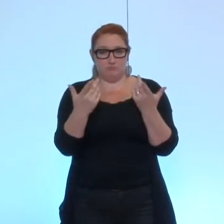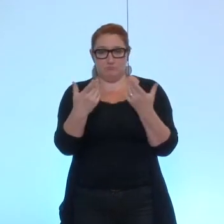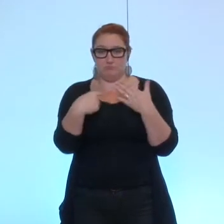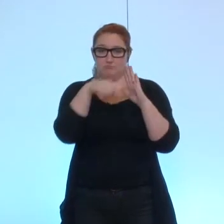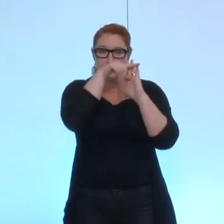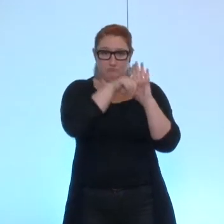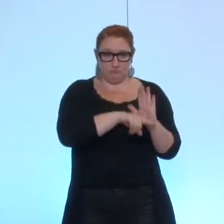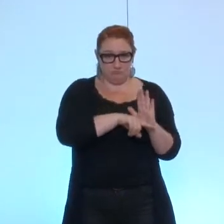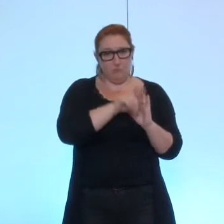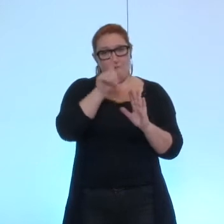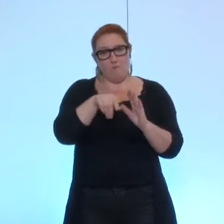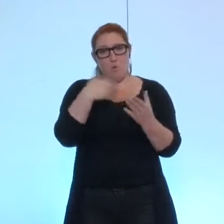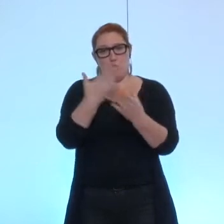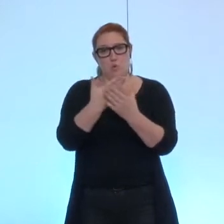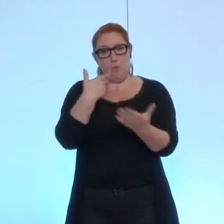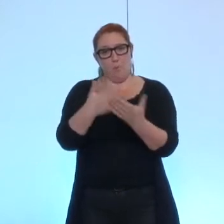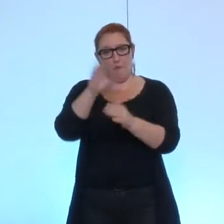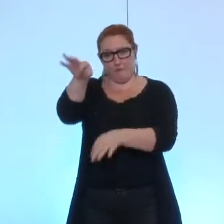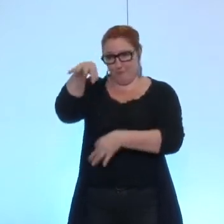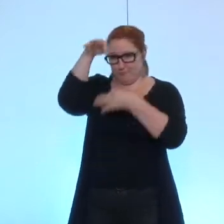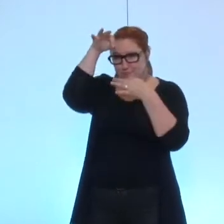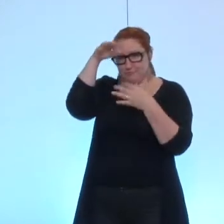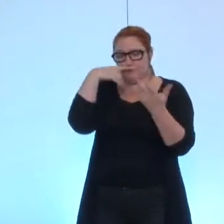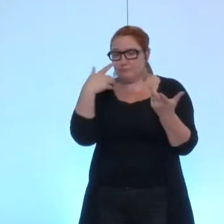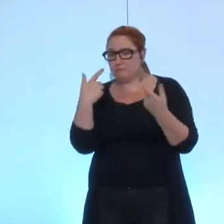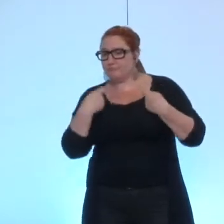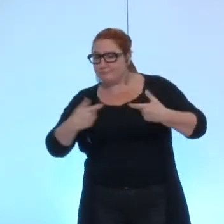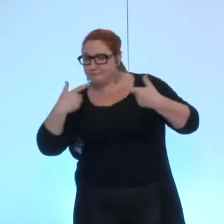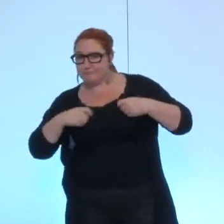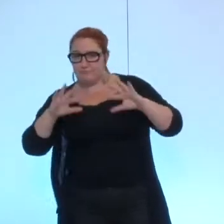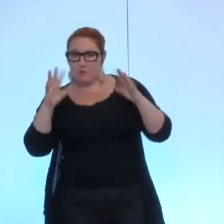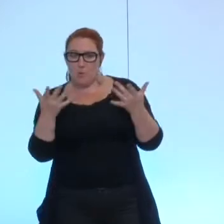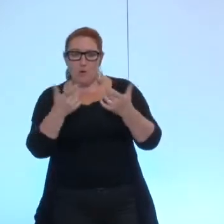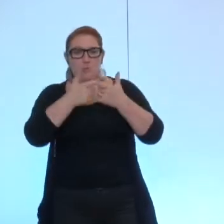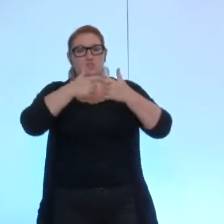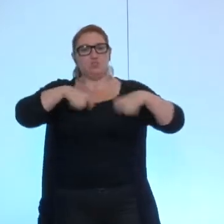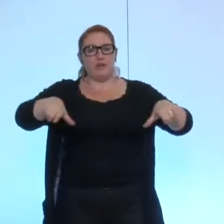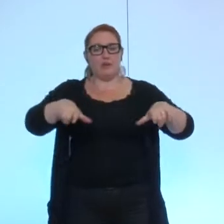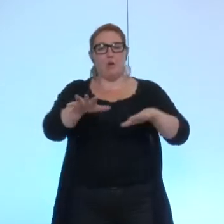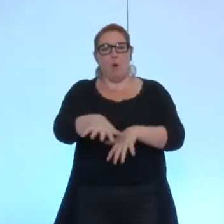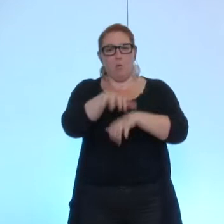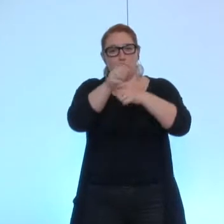de documents qui justifieront de l'utilisation d'un chèque emploi-service universel.